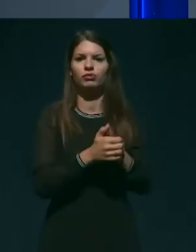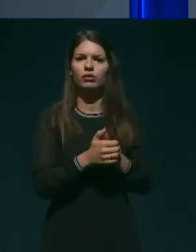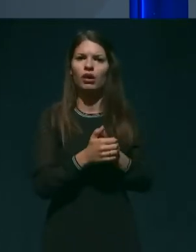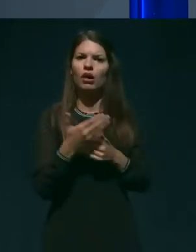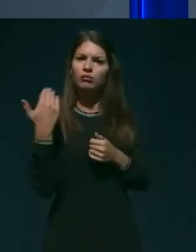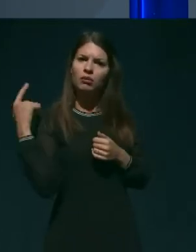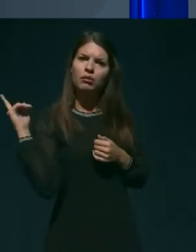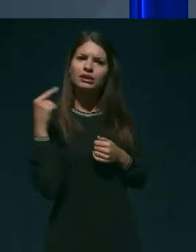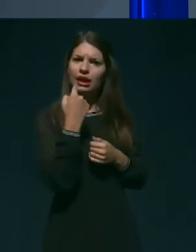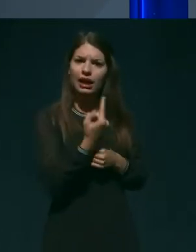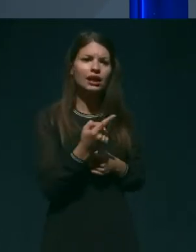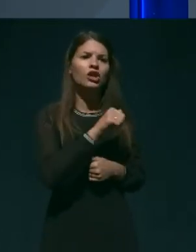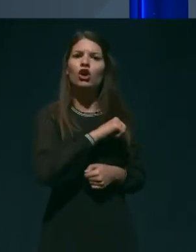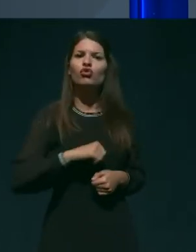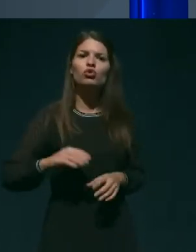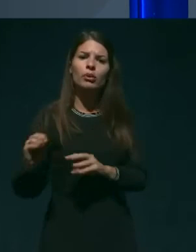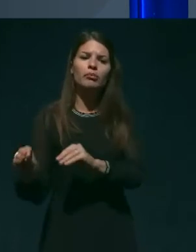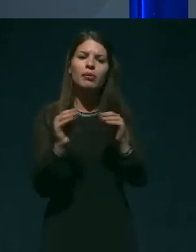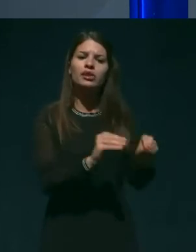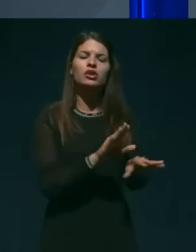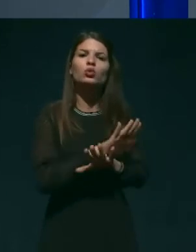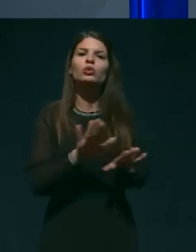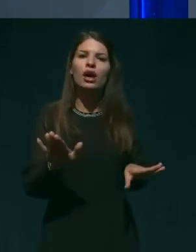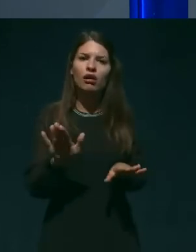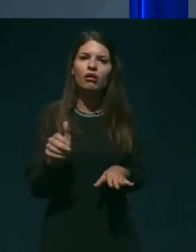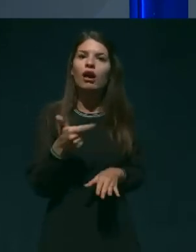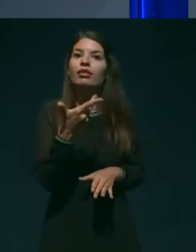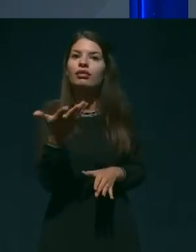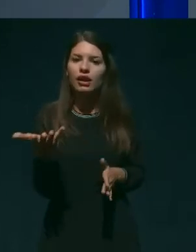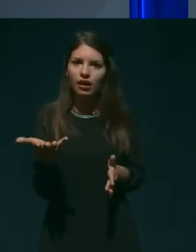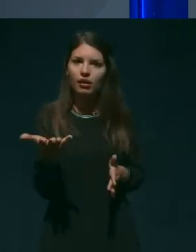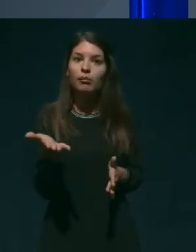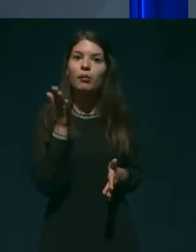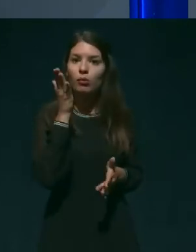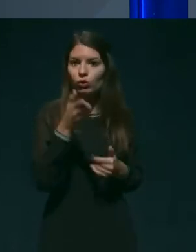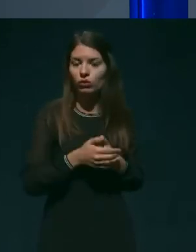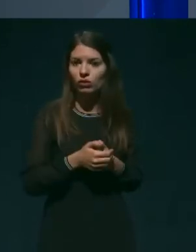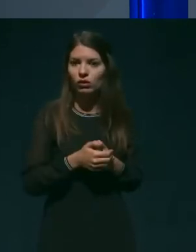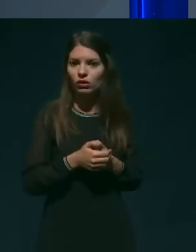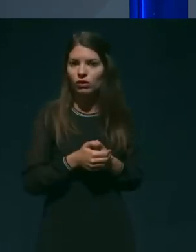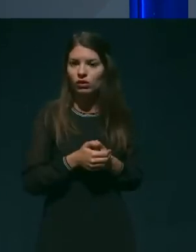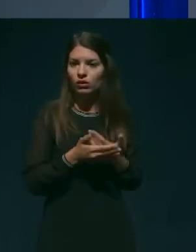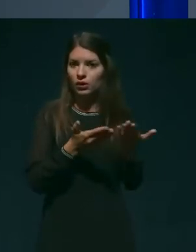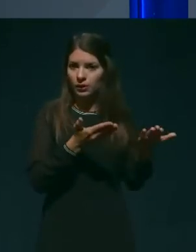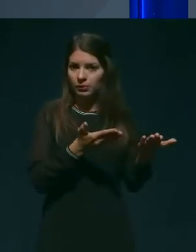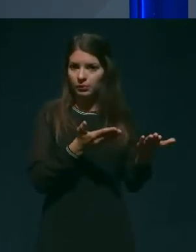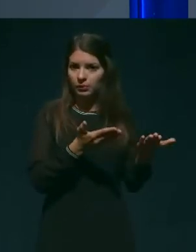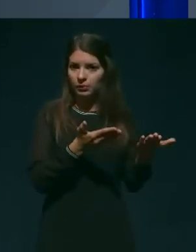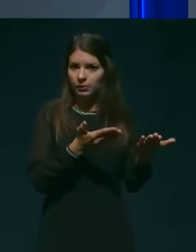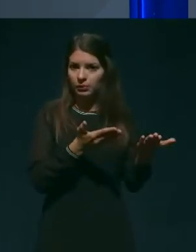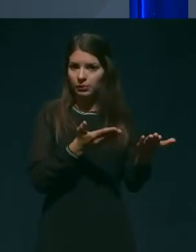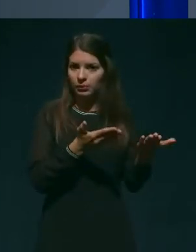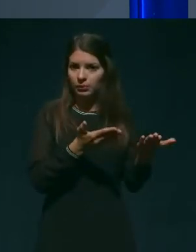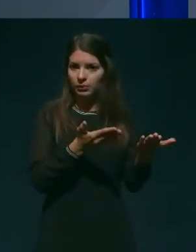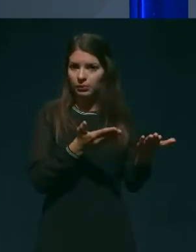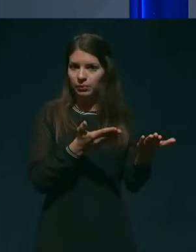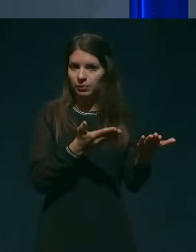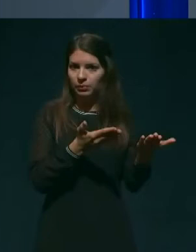premestili vseh, katere bi premestili, po kakrem ključu? No, sveda bi bili premeščeni en deločen del,